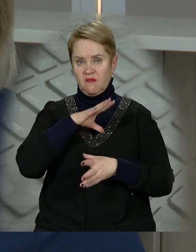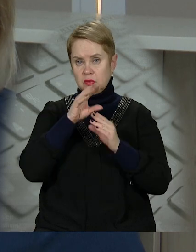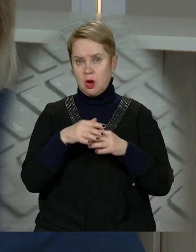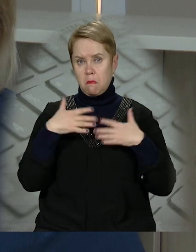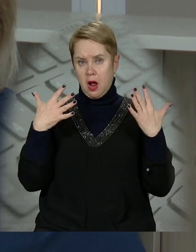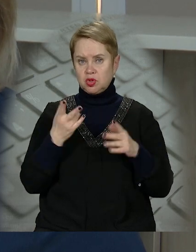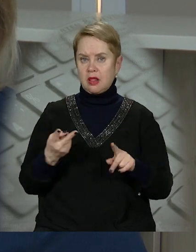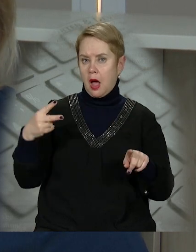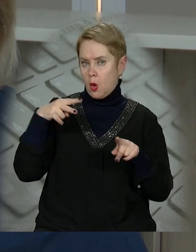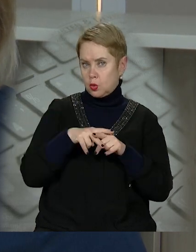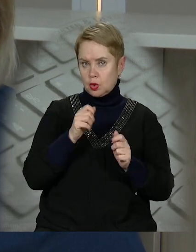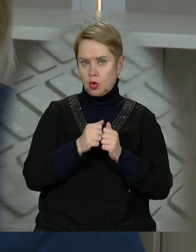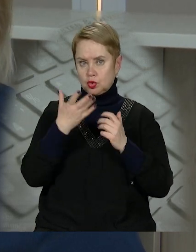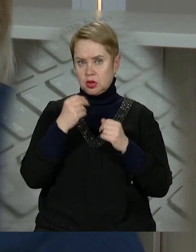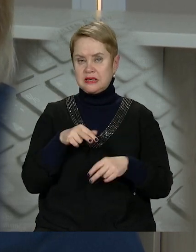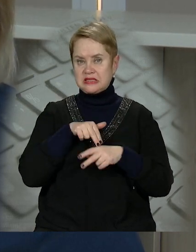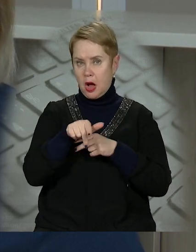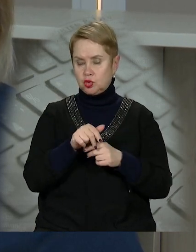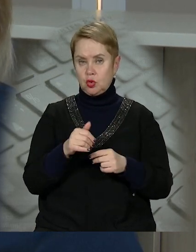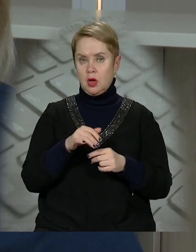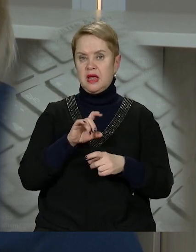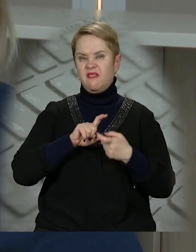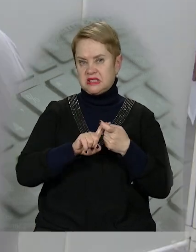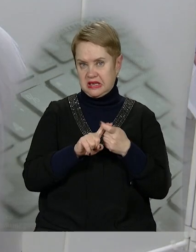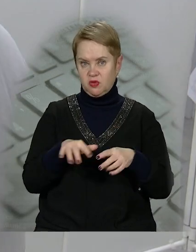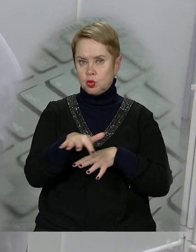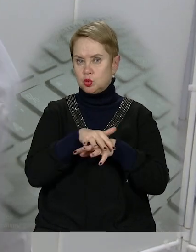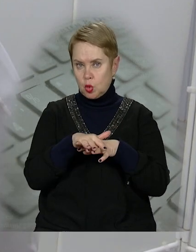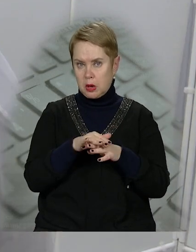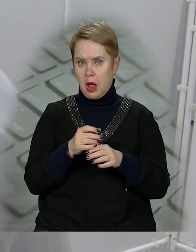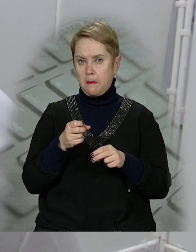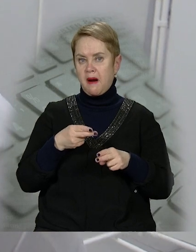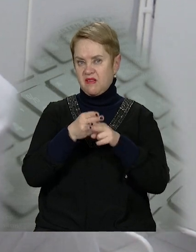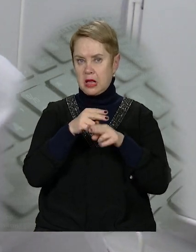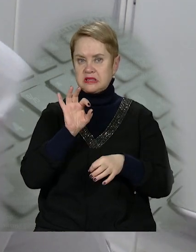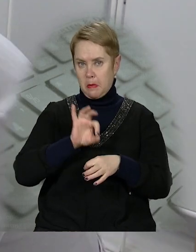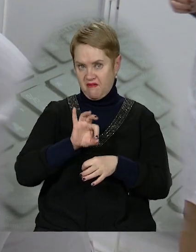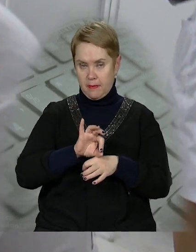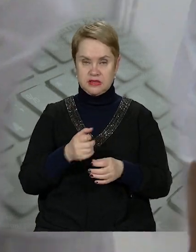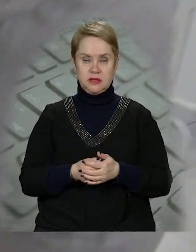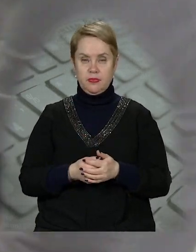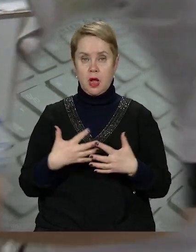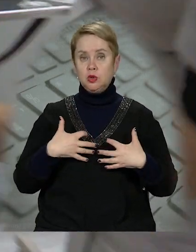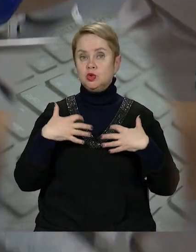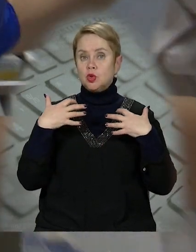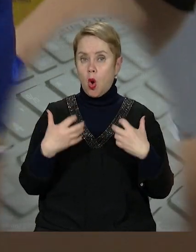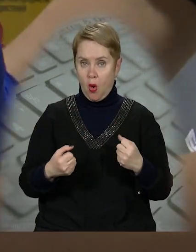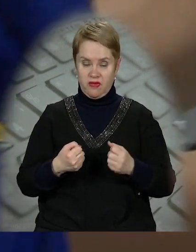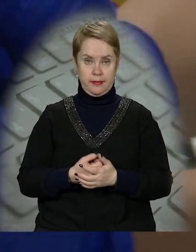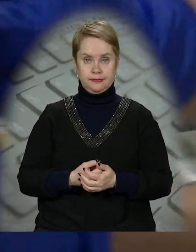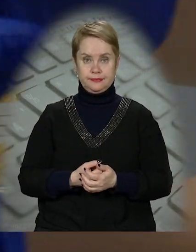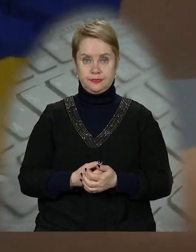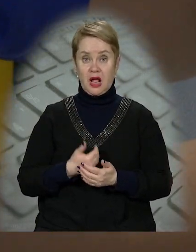мене дуже багато вірусна нагрузка. Я кожен день в зону захожу, в інфіцірованню. Тому для профілактики заболеваемості. Здоров'я